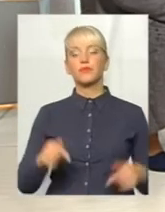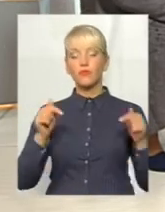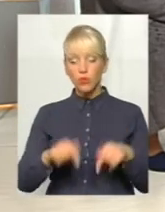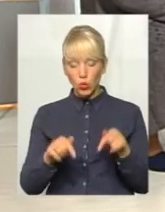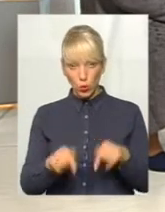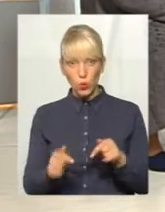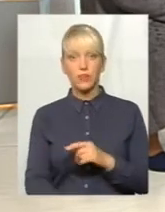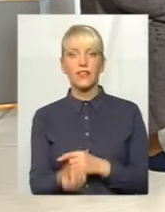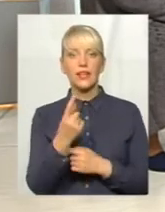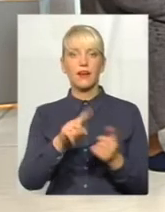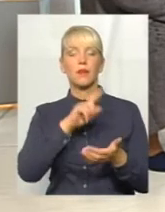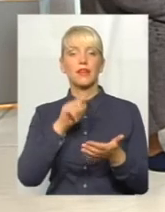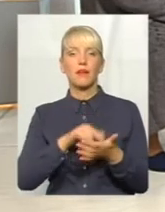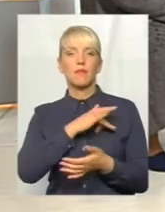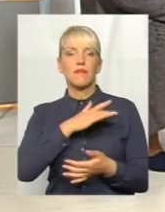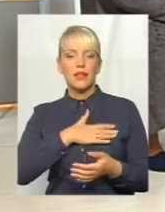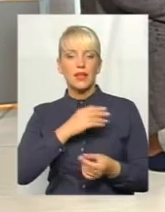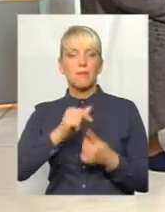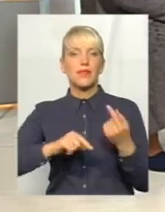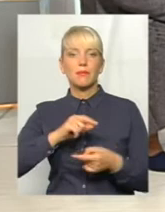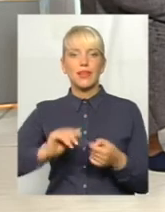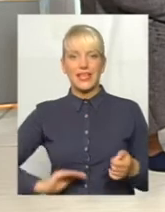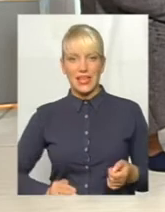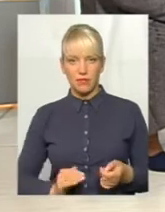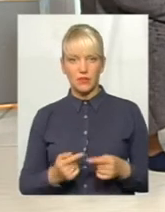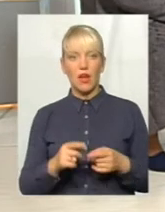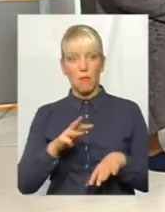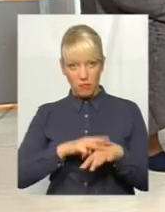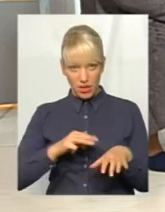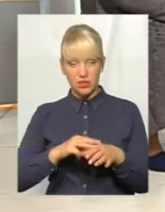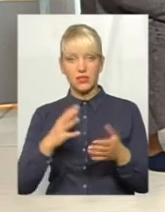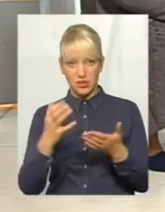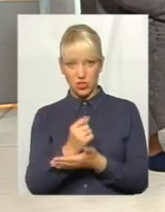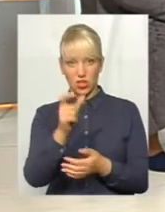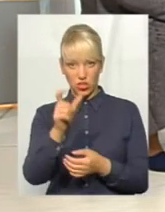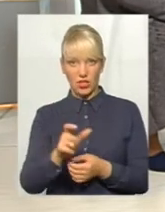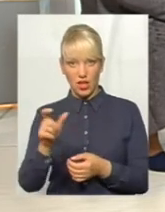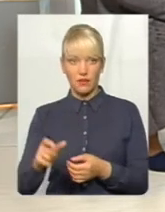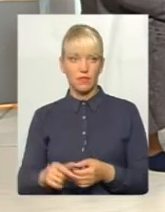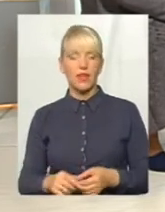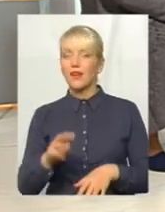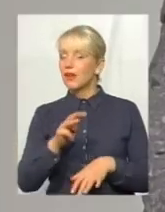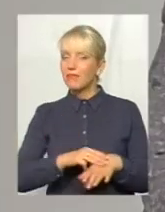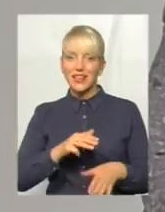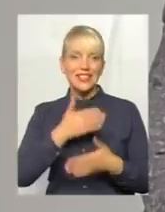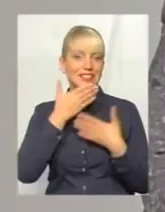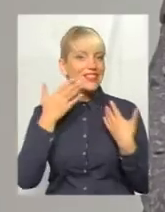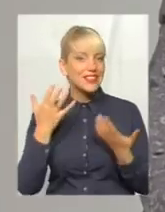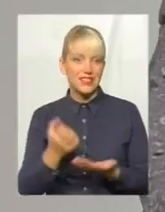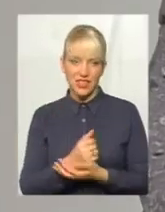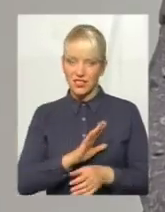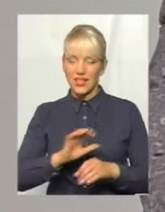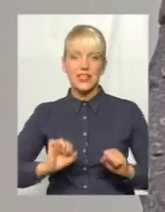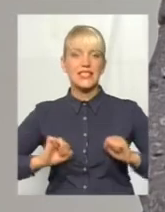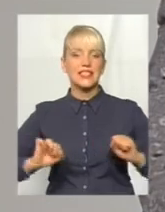Приватні підприємці, які фігурують у справі, міліція взагалі знайшла їх? Не знайшла і не старалася